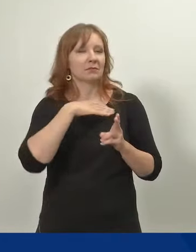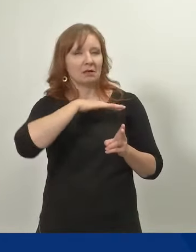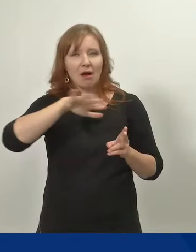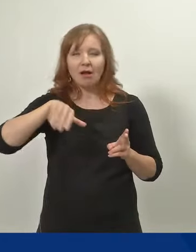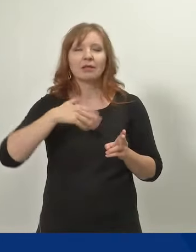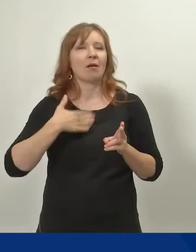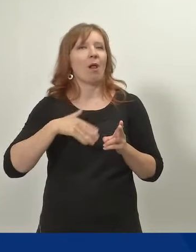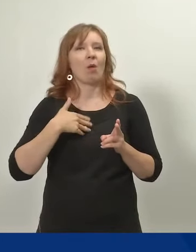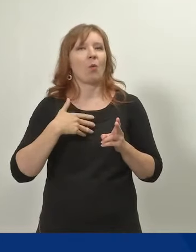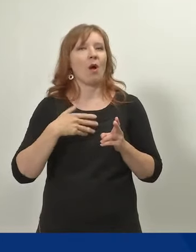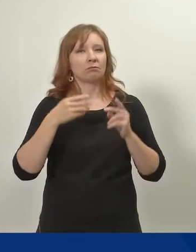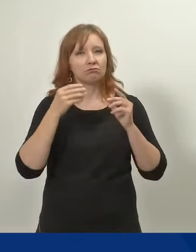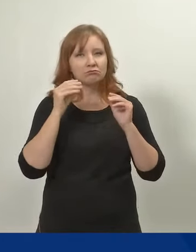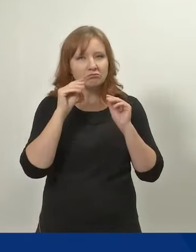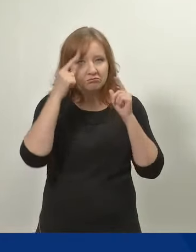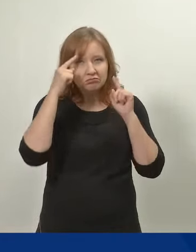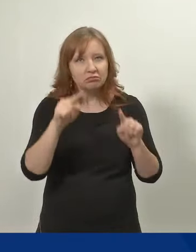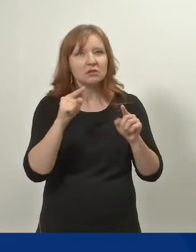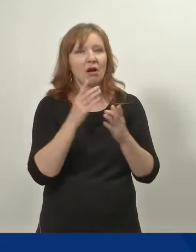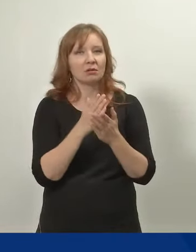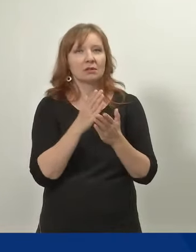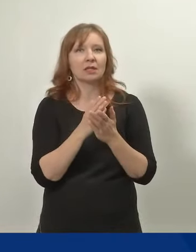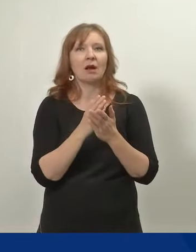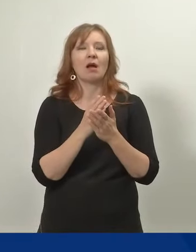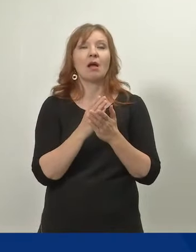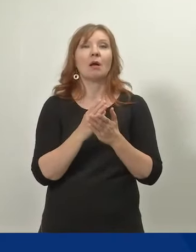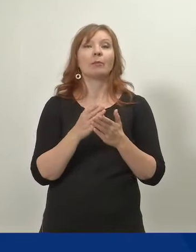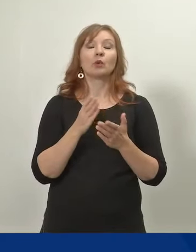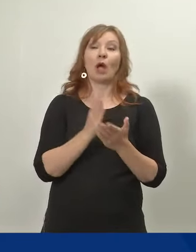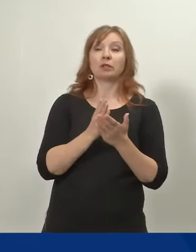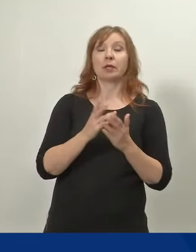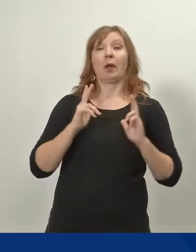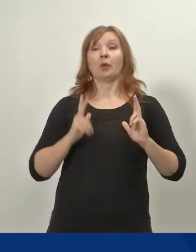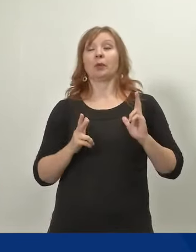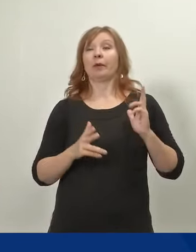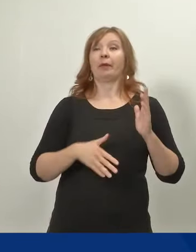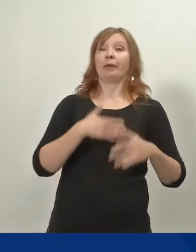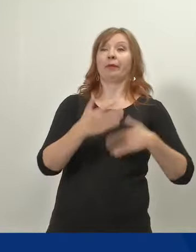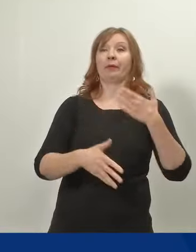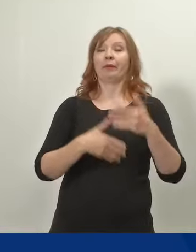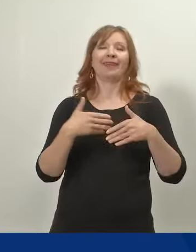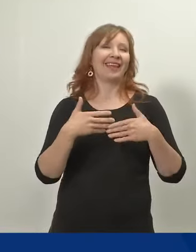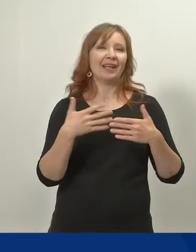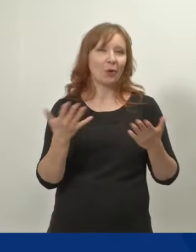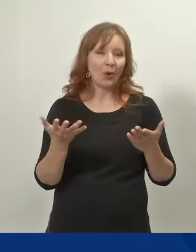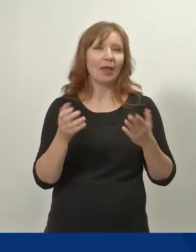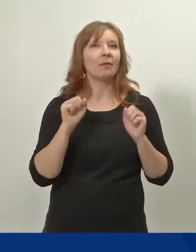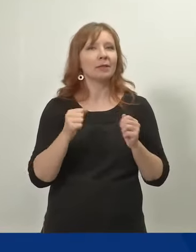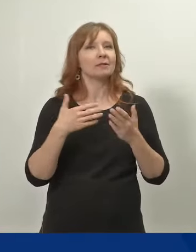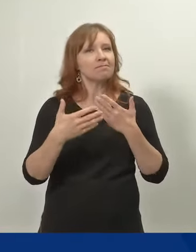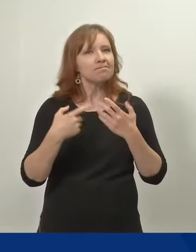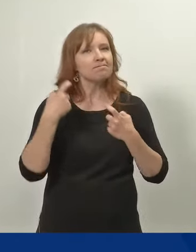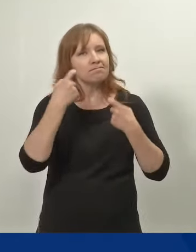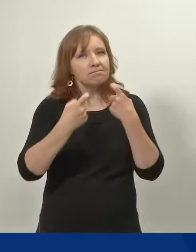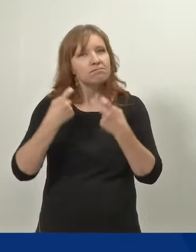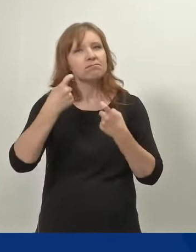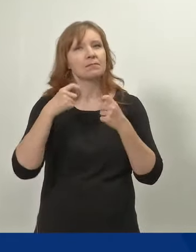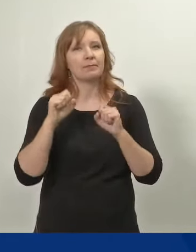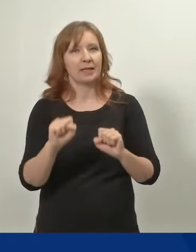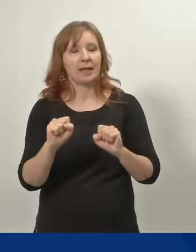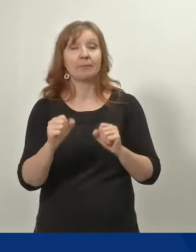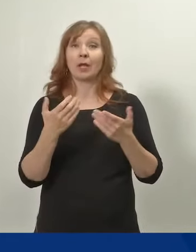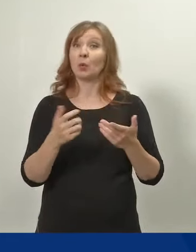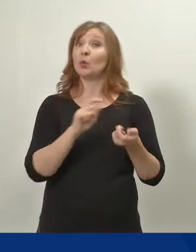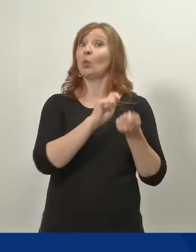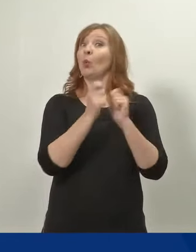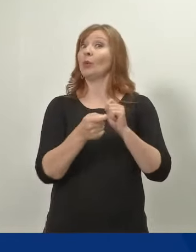määrätietoisesti jatkaa. Asiat eivät itsestään mene eteenpäin, niin kuin ehkä oletettaisiin. Tämä uudistus antaa nyt eväitä